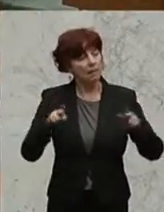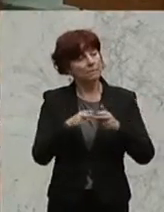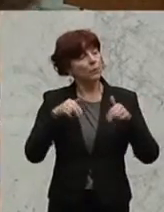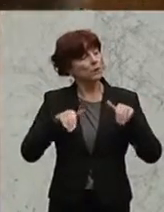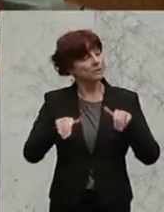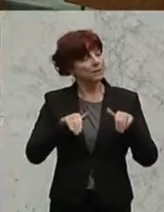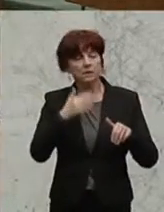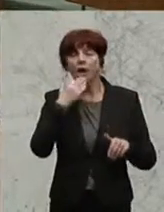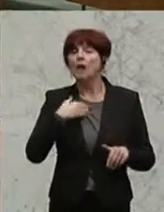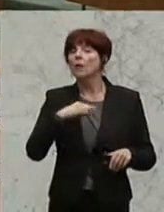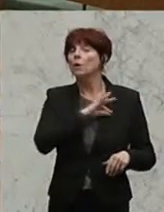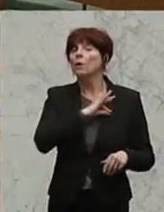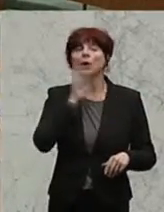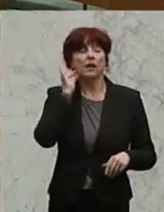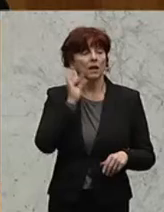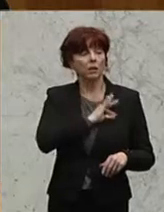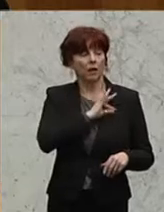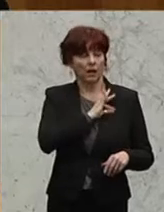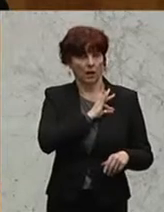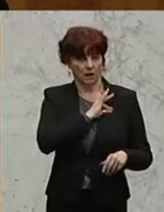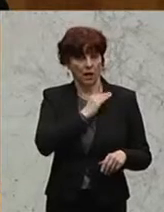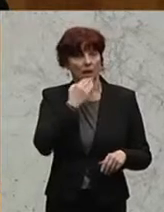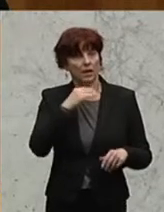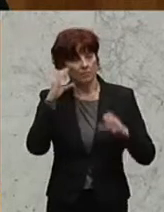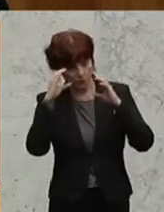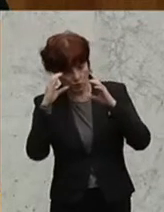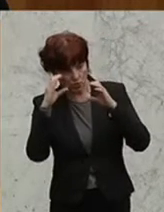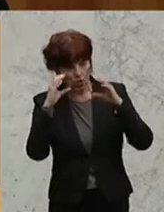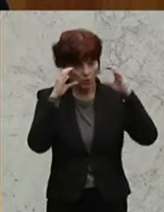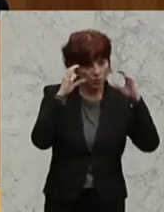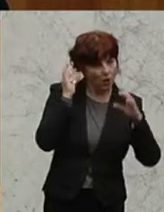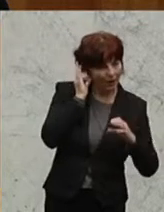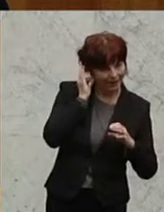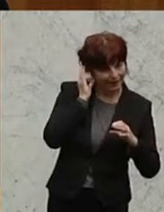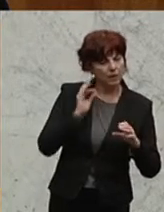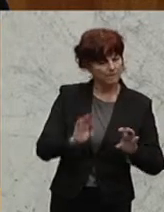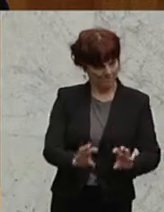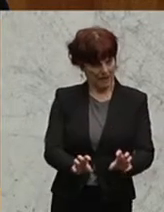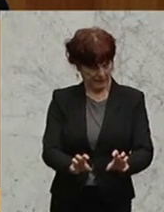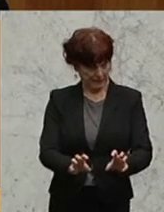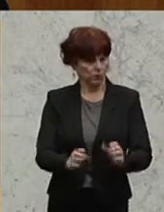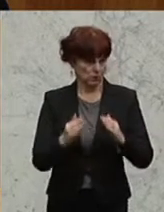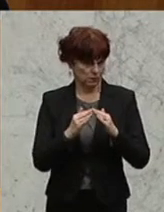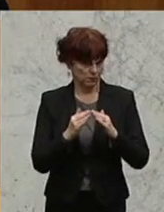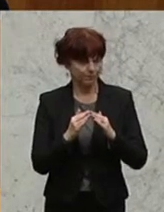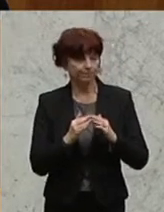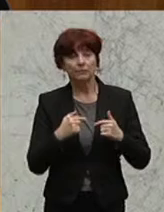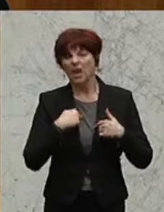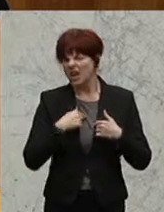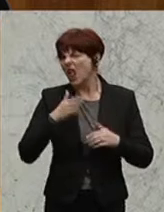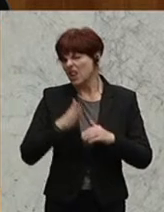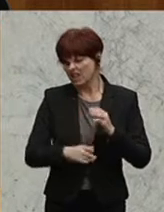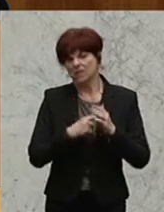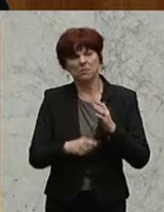Kolleginnen und Kollegen und werte Zuschauerinnen und Zuschauer vor den Bildschirmen zu Hause. Ich habe das das letzte Mal auch